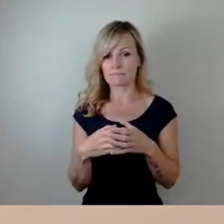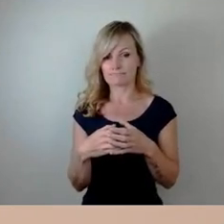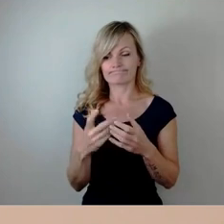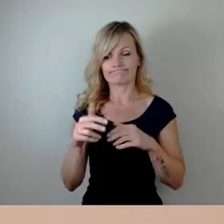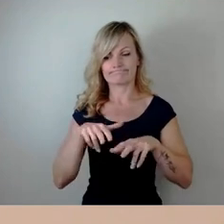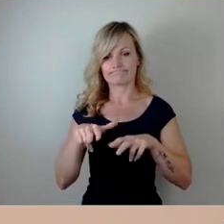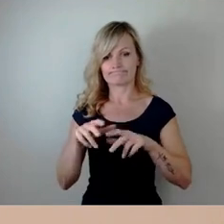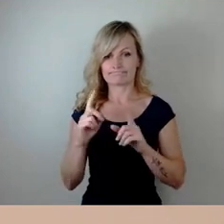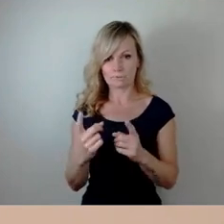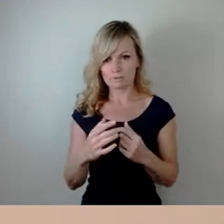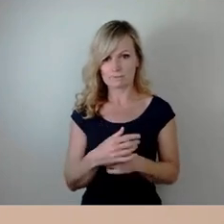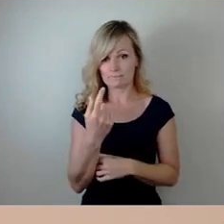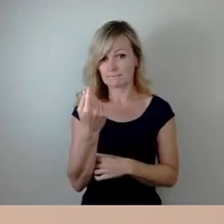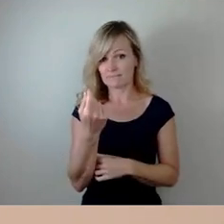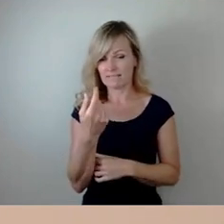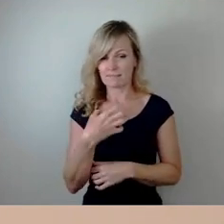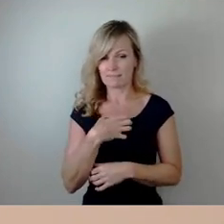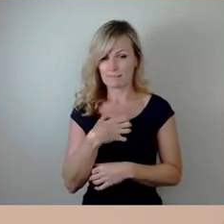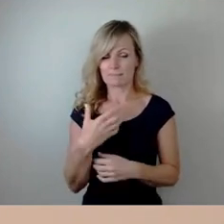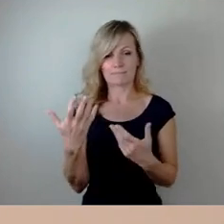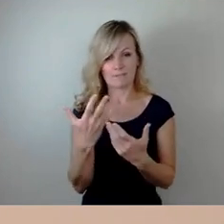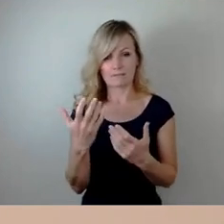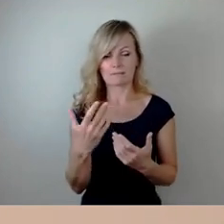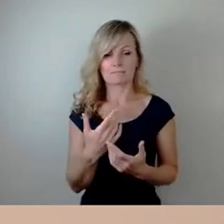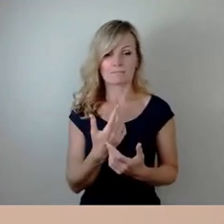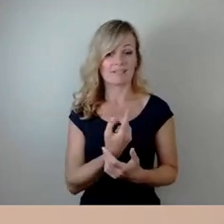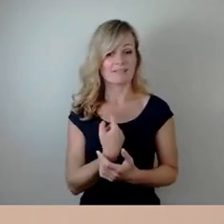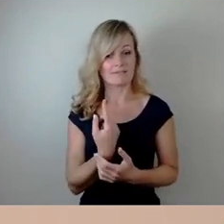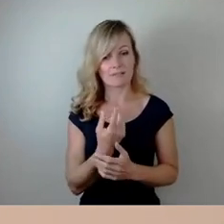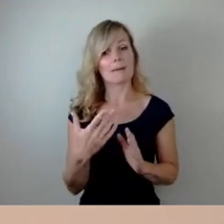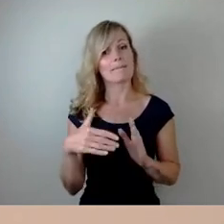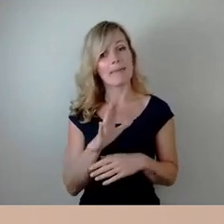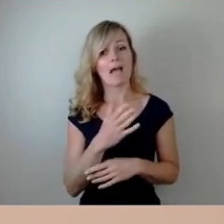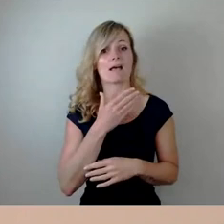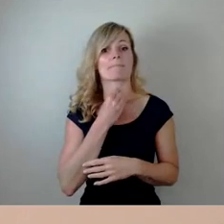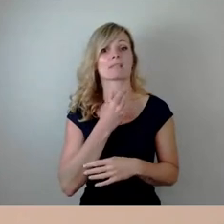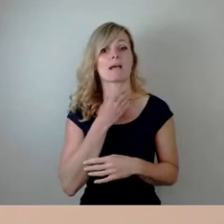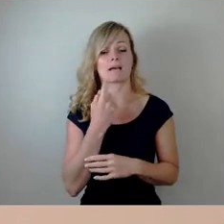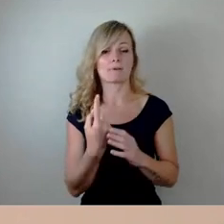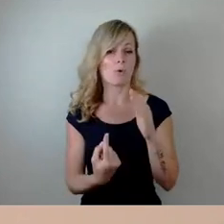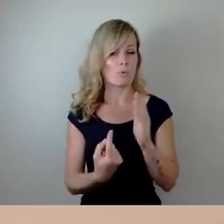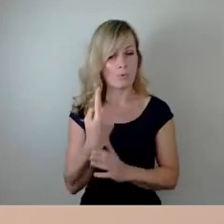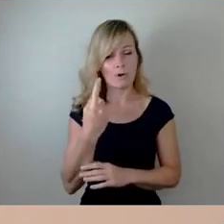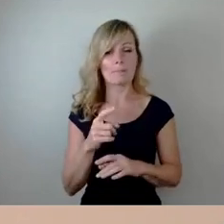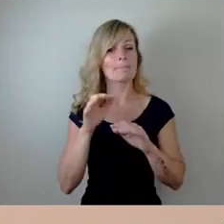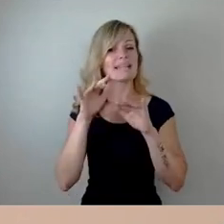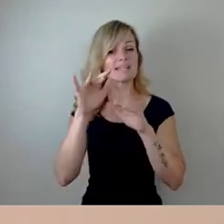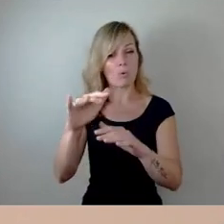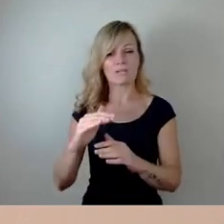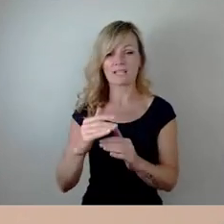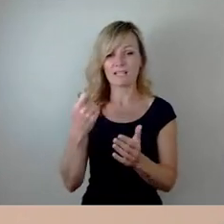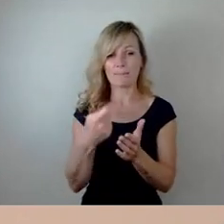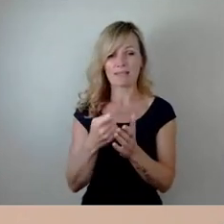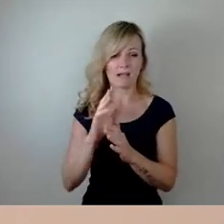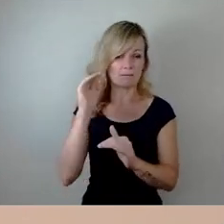dergestalt, dass wir Mehrbedarfe in sehr hoher Millionenhöhe, nämlich insgesamt über